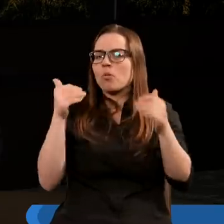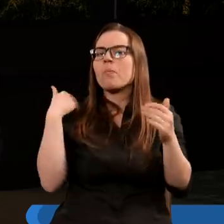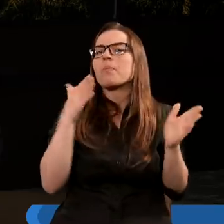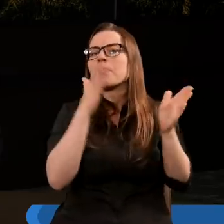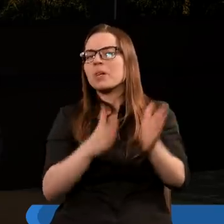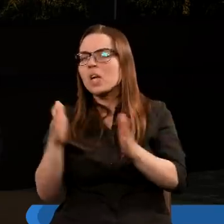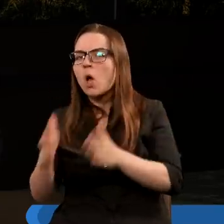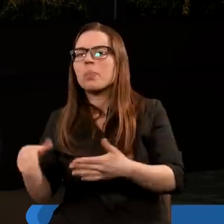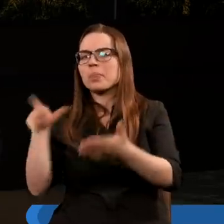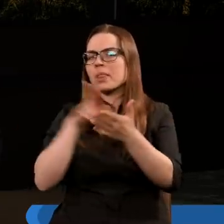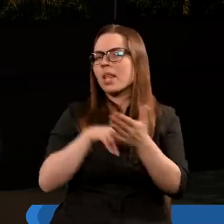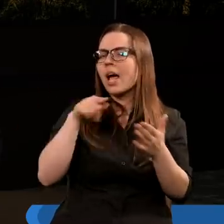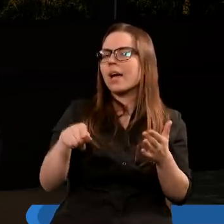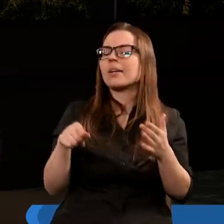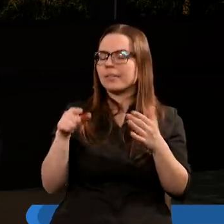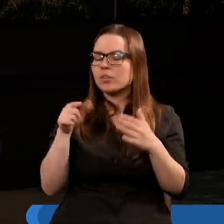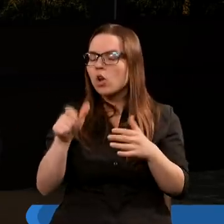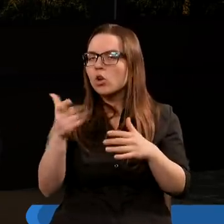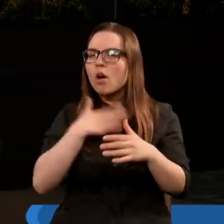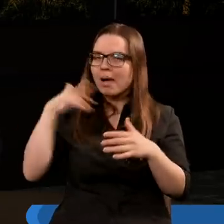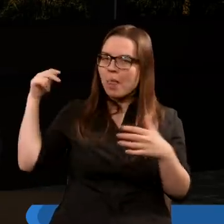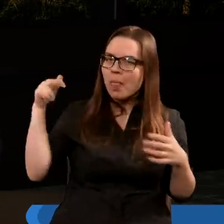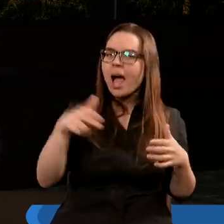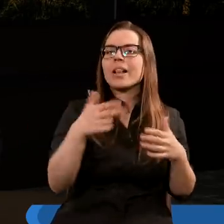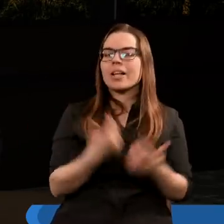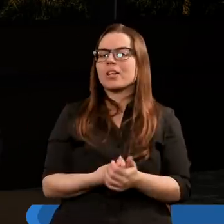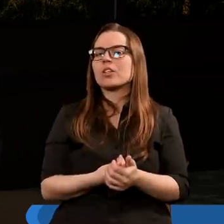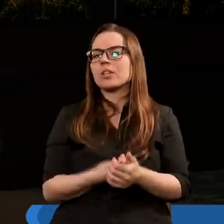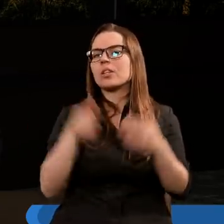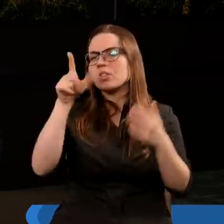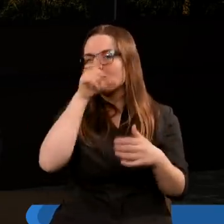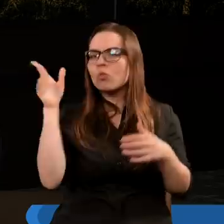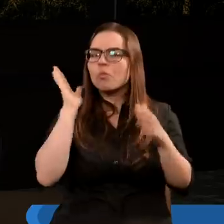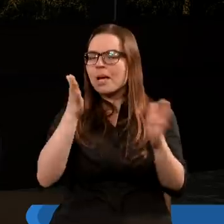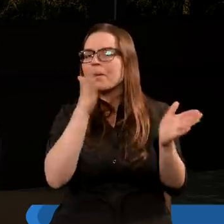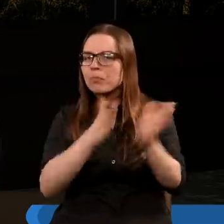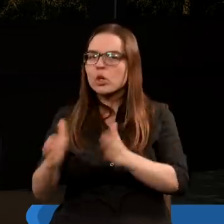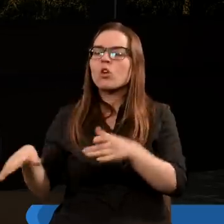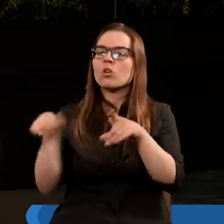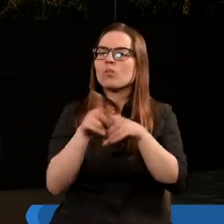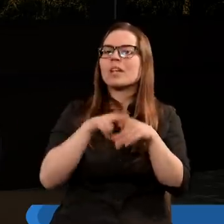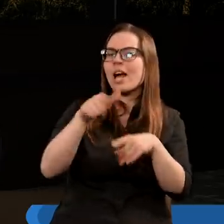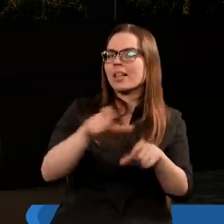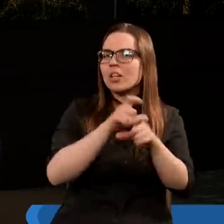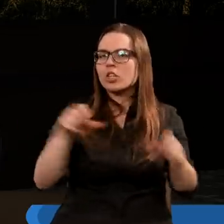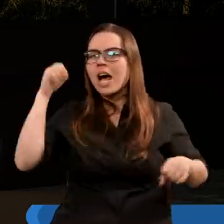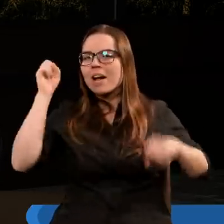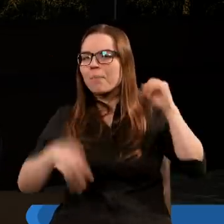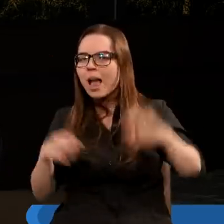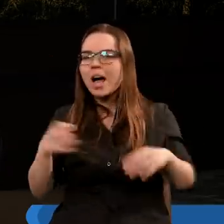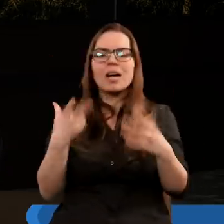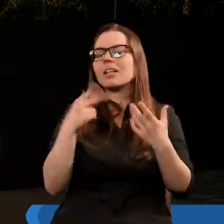przygotowani na to, co ma nadejść, że twój lud będzie przygotowany również na ten czas plak,